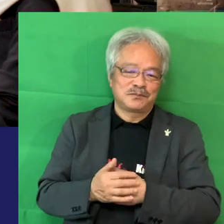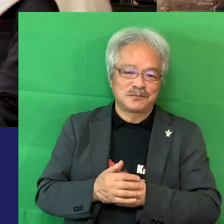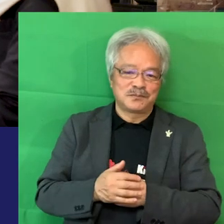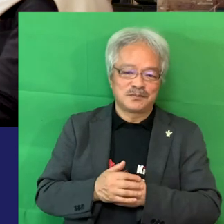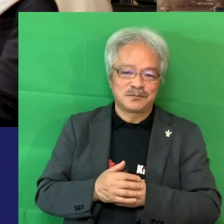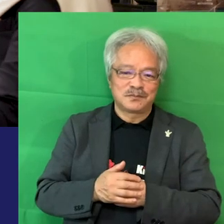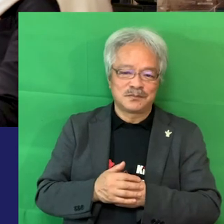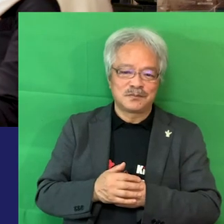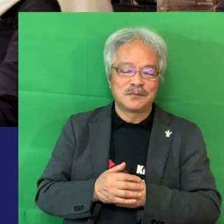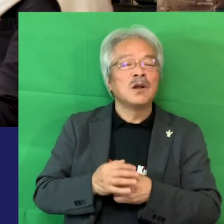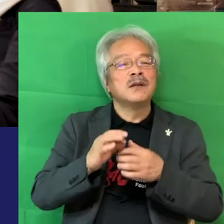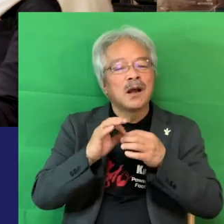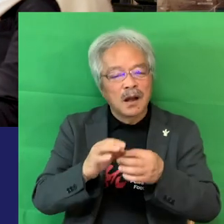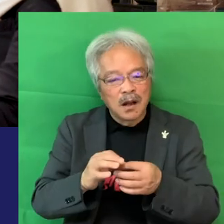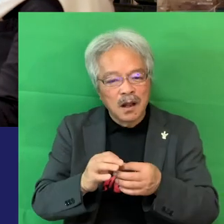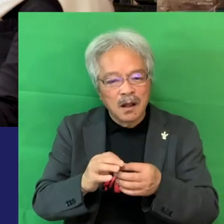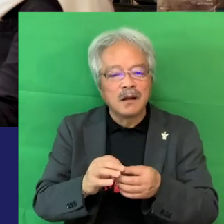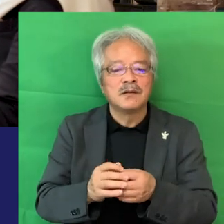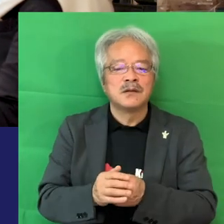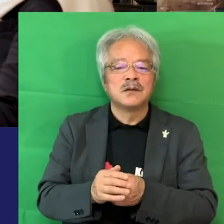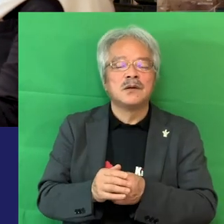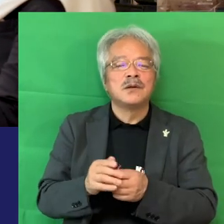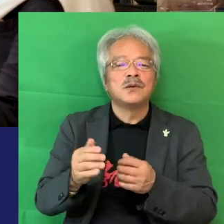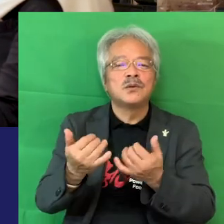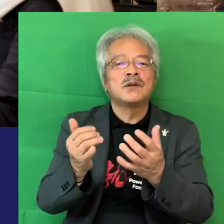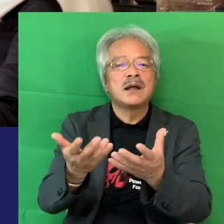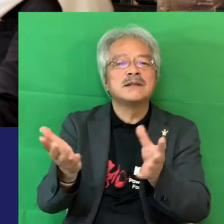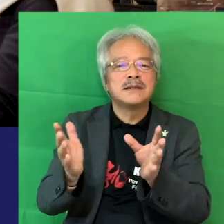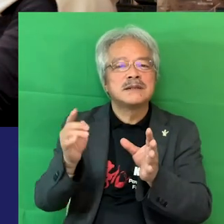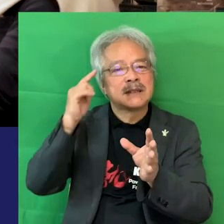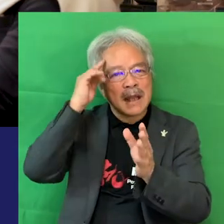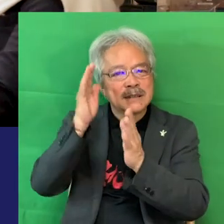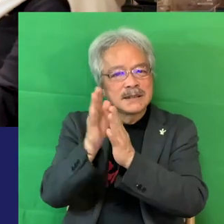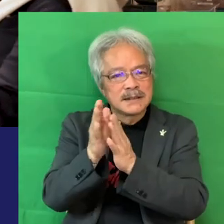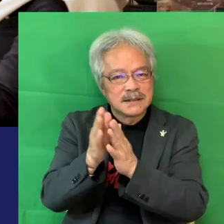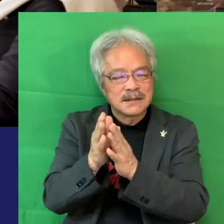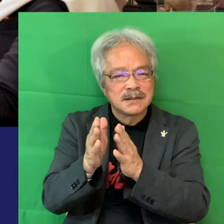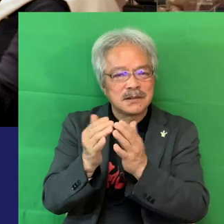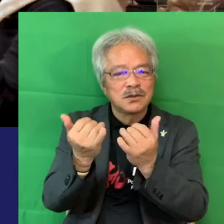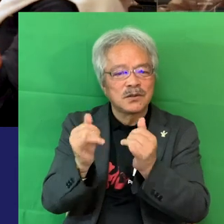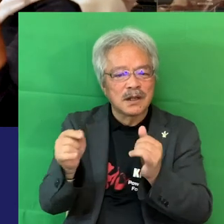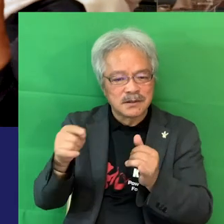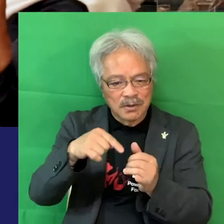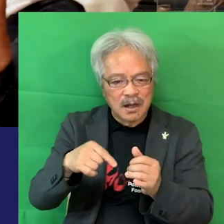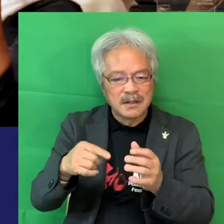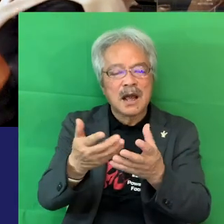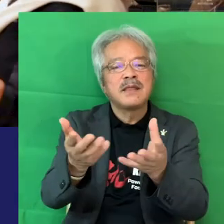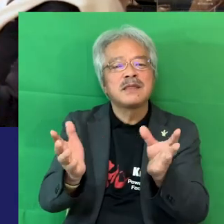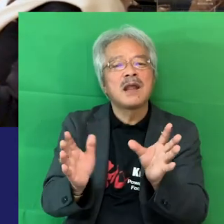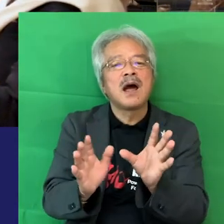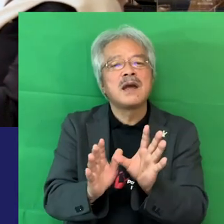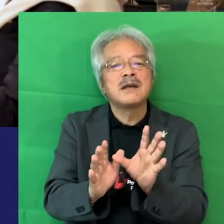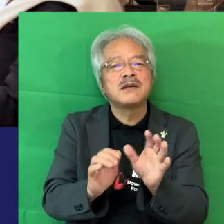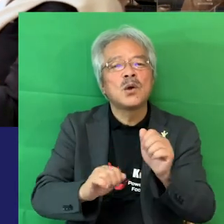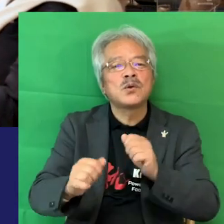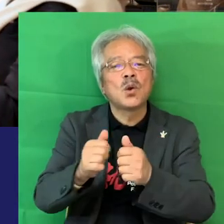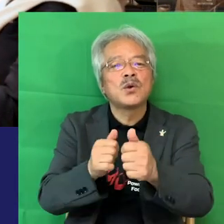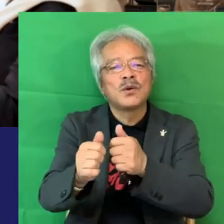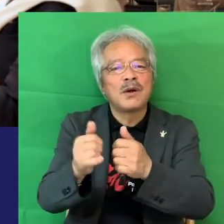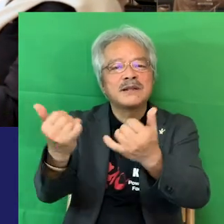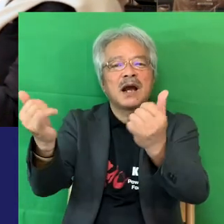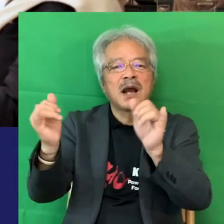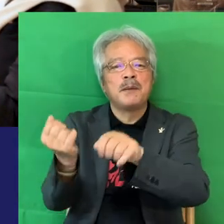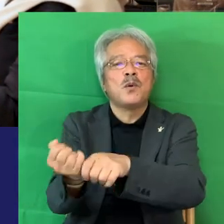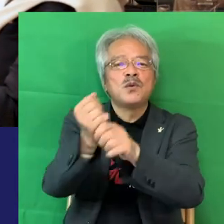そうだからこういった方たちもやっぱり個人競技よりは団体競技の方が多分社会に戻るところの必要なものは回復できるかな